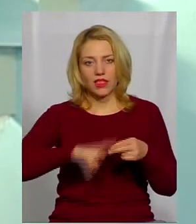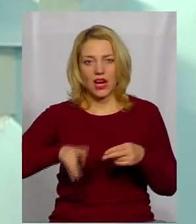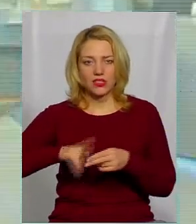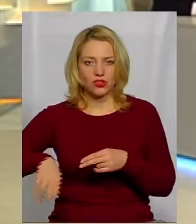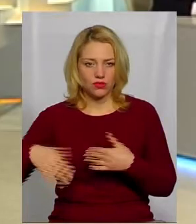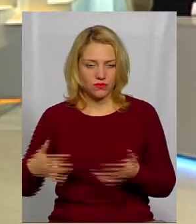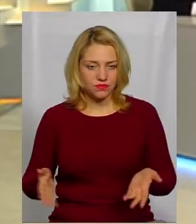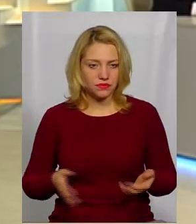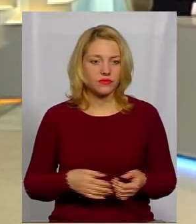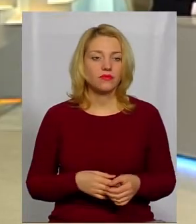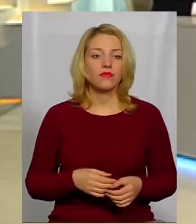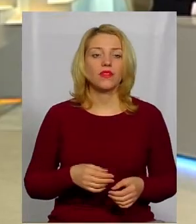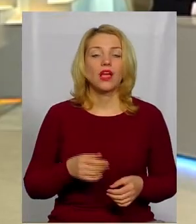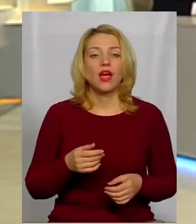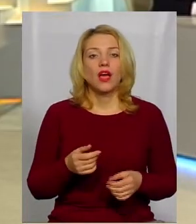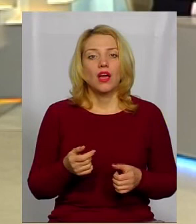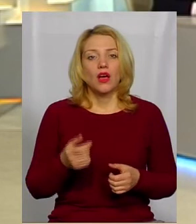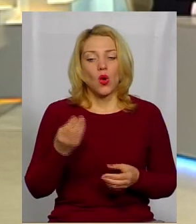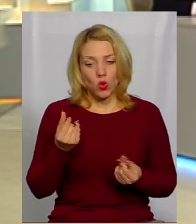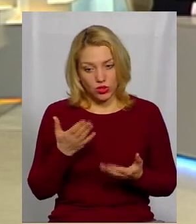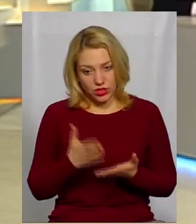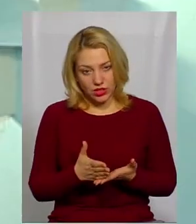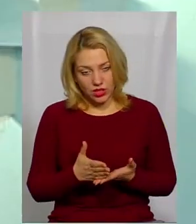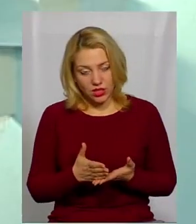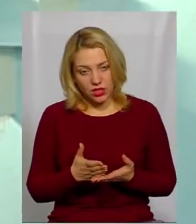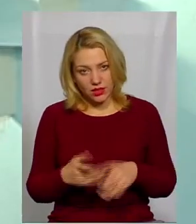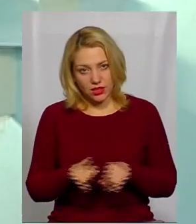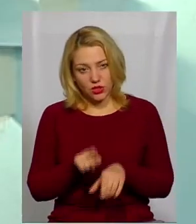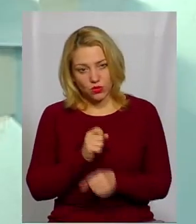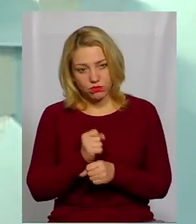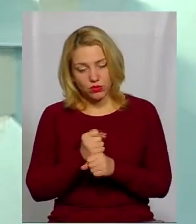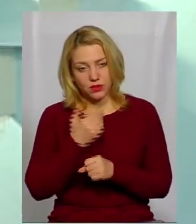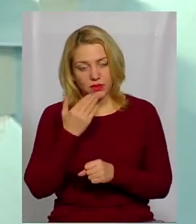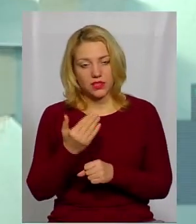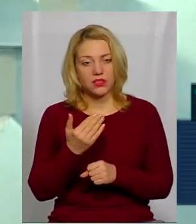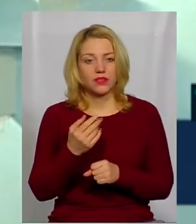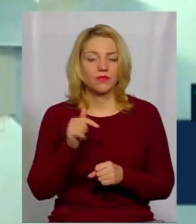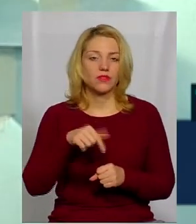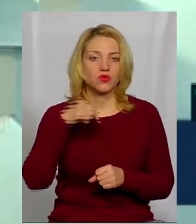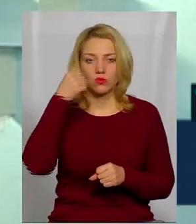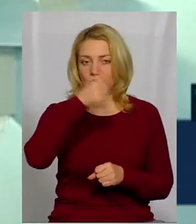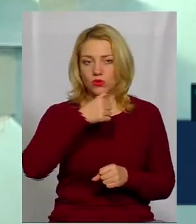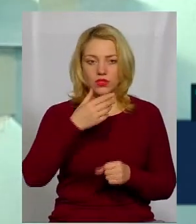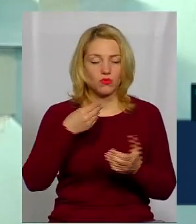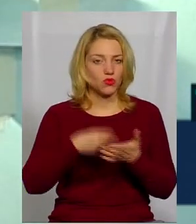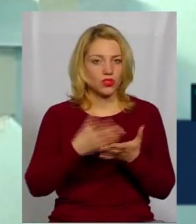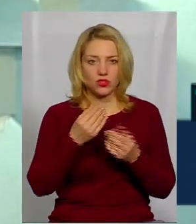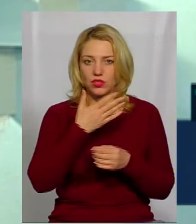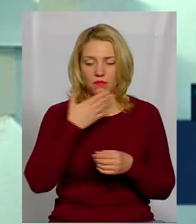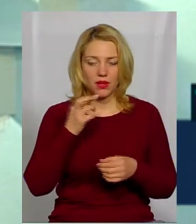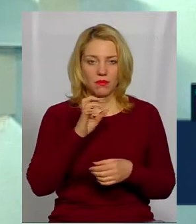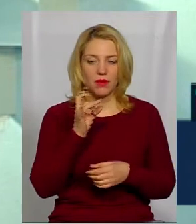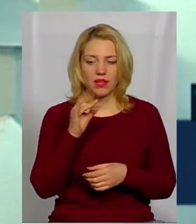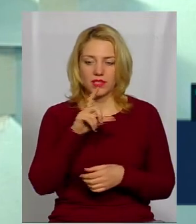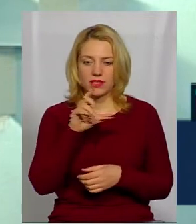Кошти є на роботи, на реставрації? Ну, в цьому році ще бюджету немає, в березні тільки